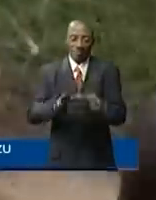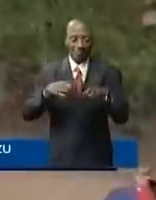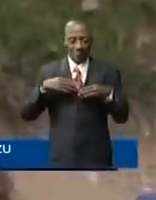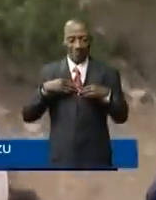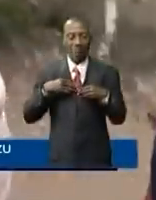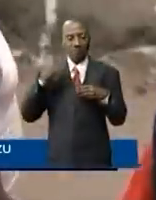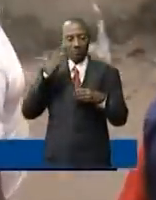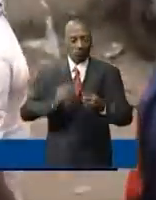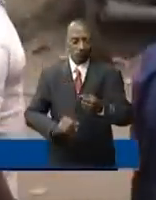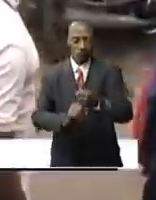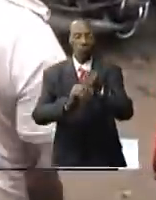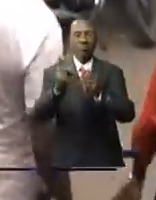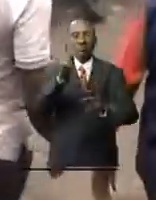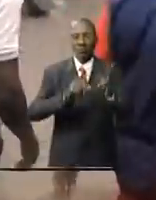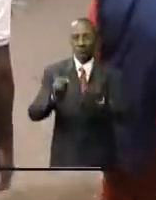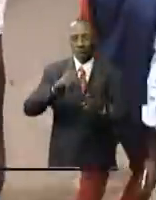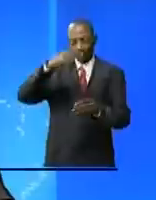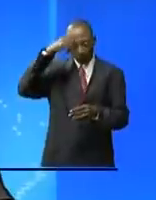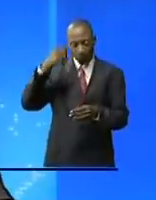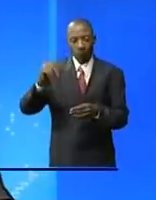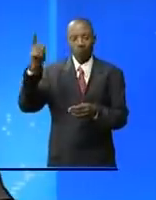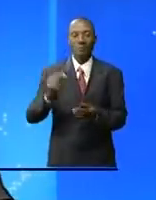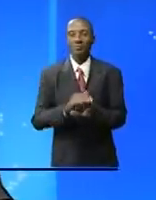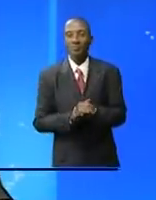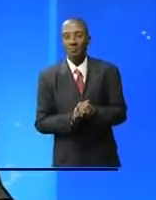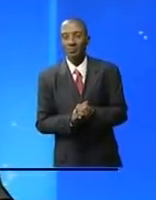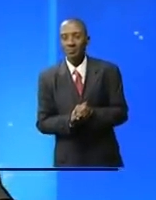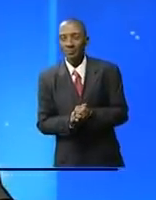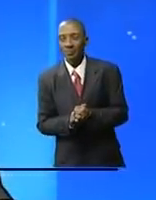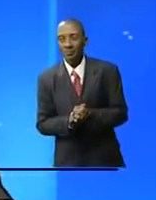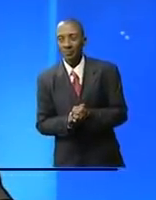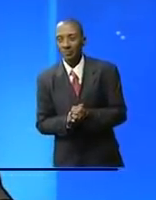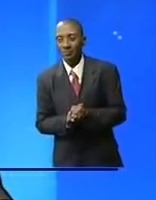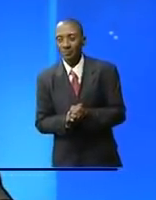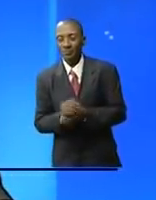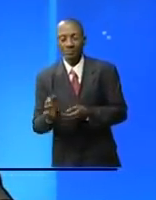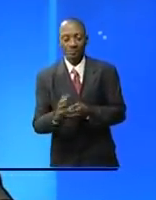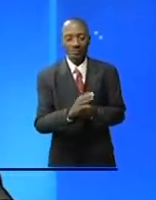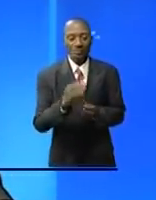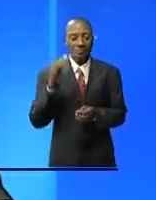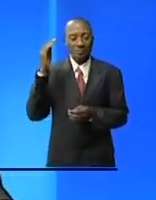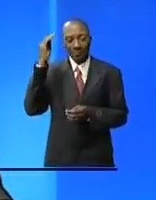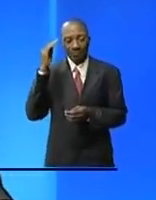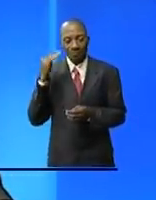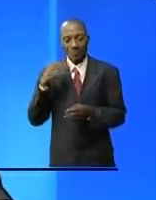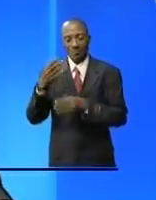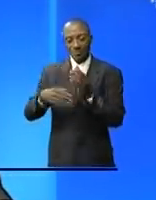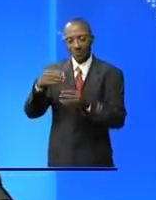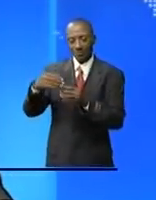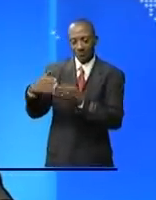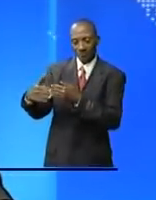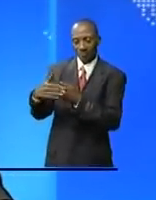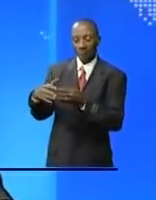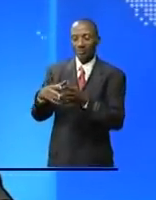peu la souffrance de cette population. La ministre pré, le président de la République séjourne à l'Odja dans la province